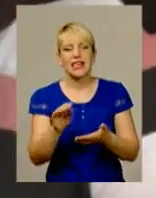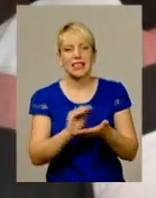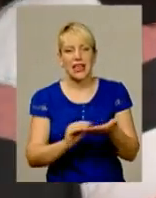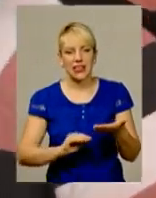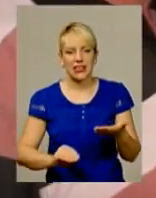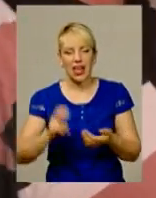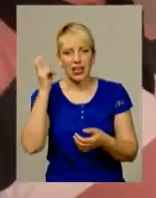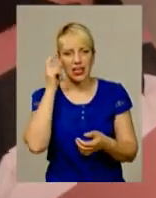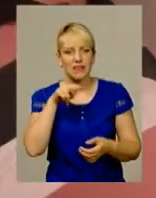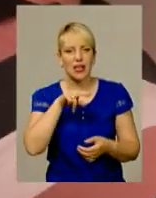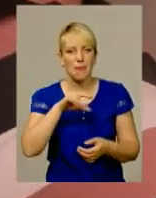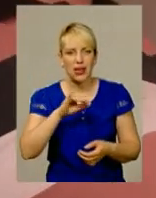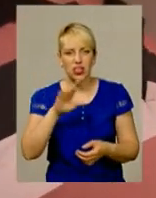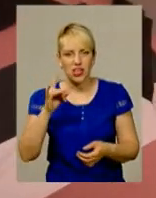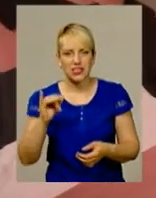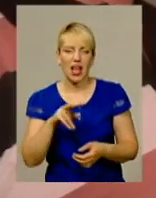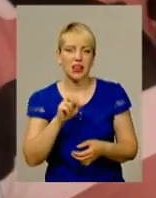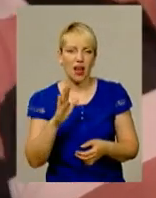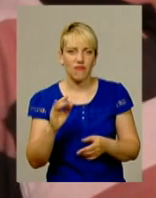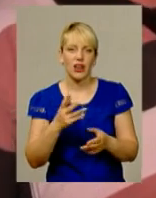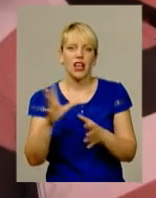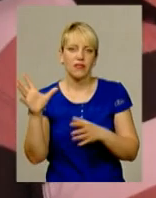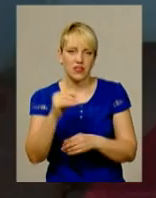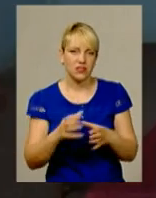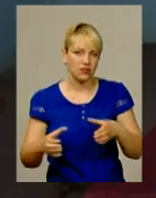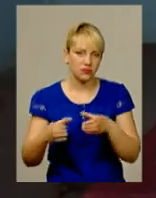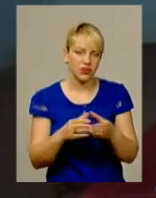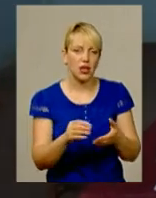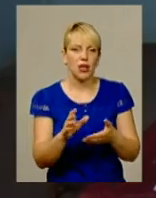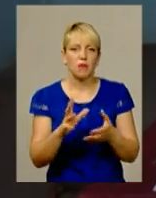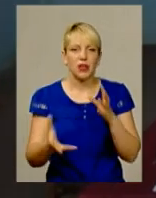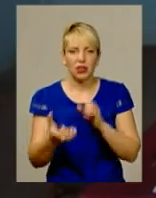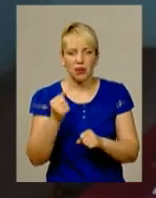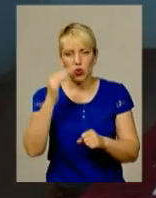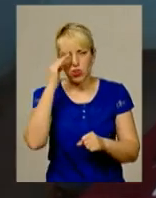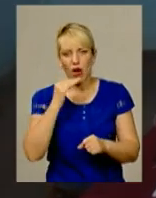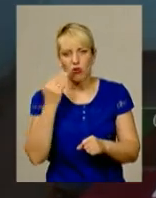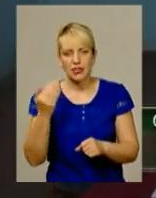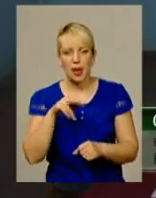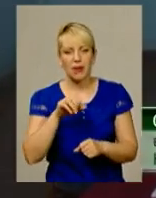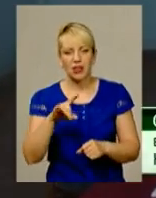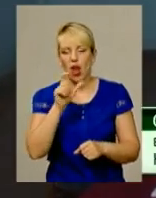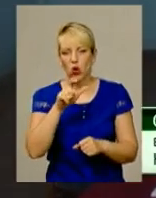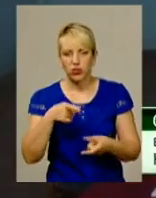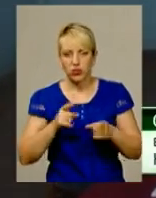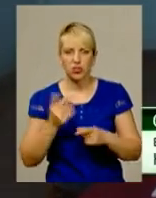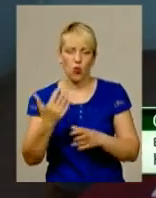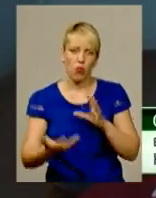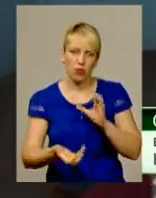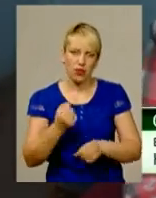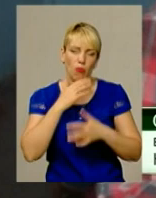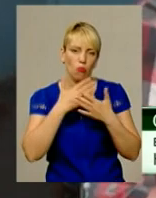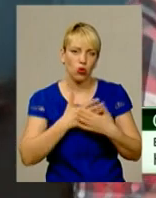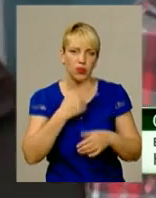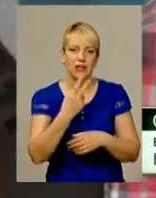Тож на сході села вирішили зібрати підписи на підтримку отця Петра. Люди дійсно його підтримують, полюбили. 23 роки він у